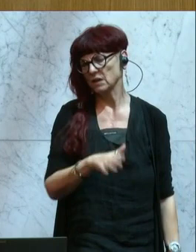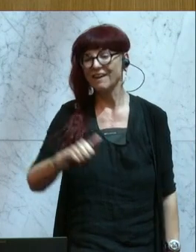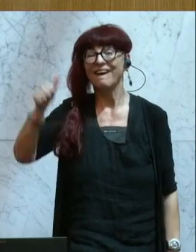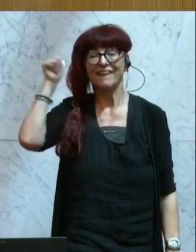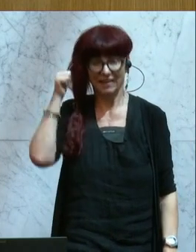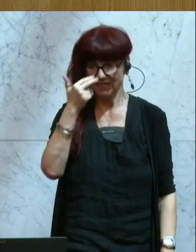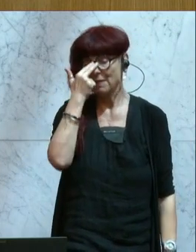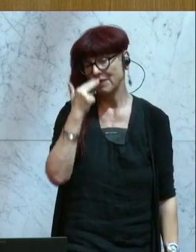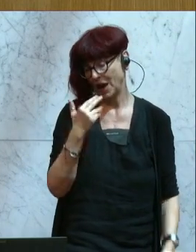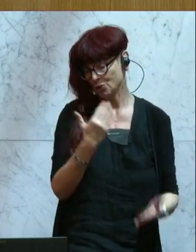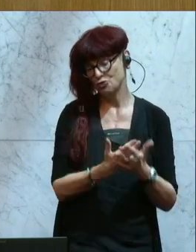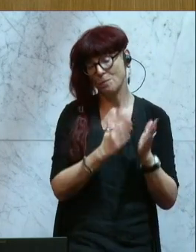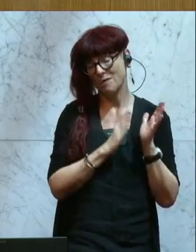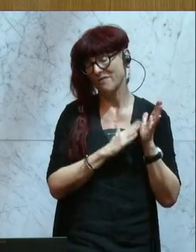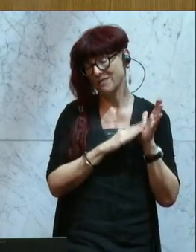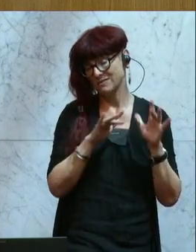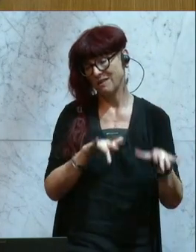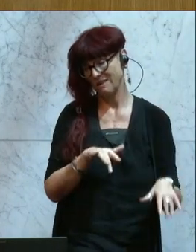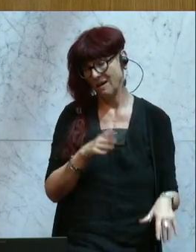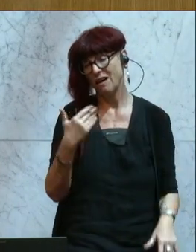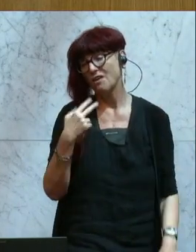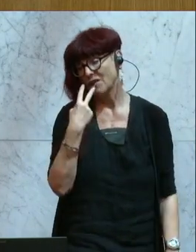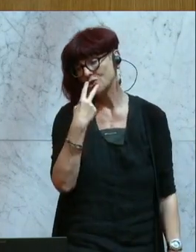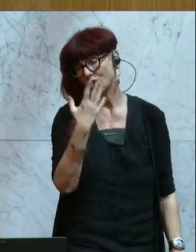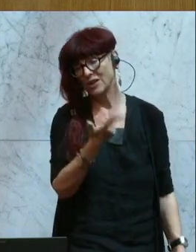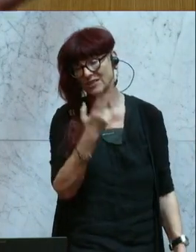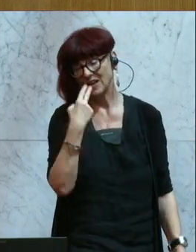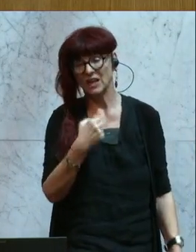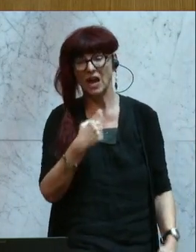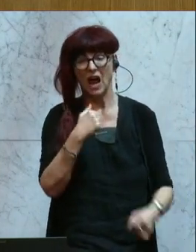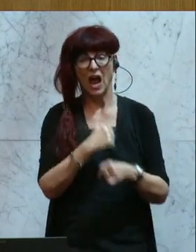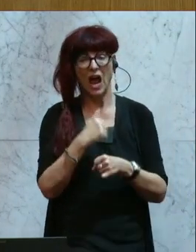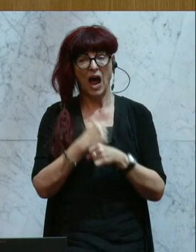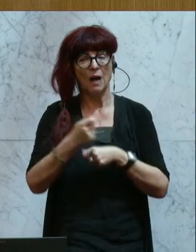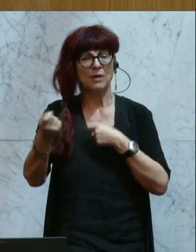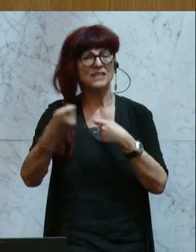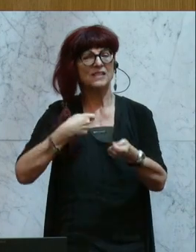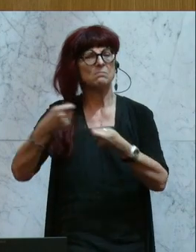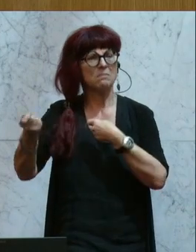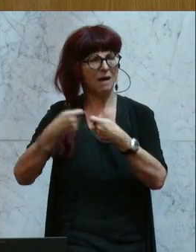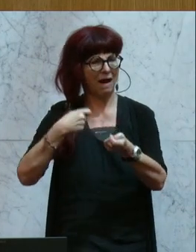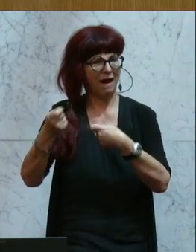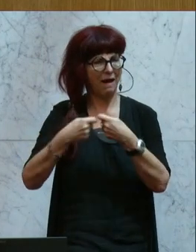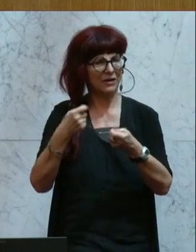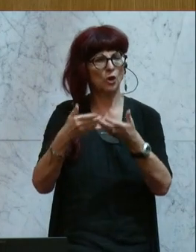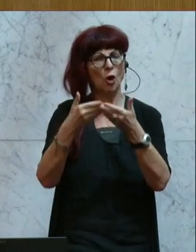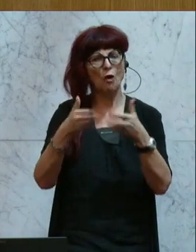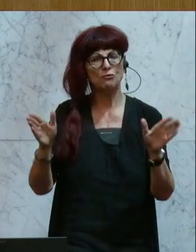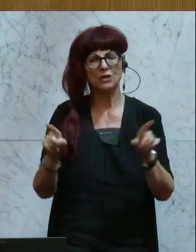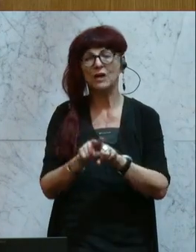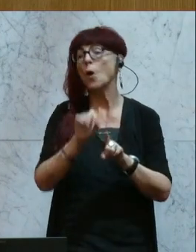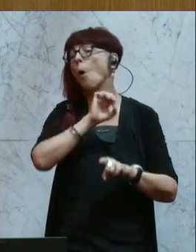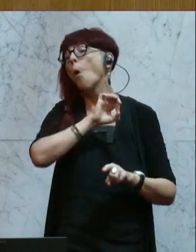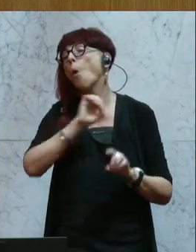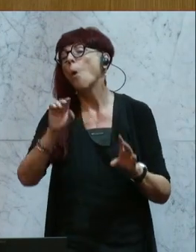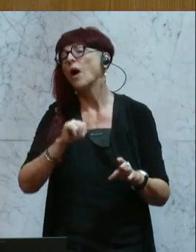haben wir ja auch den Arbeitsmarkt für Drittstaatsangehörige ohne Rot-Weiß-Rot-Karte